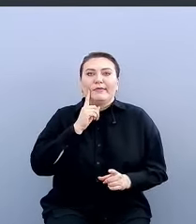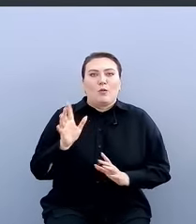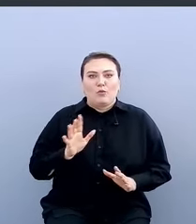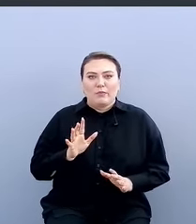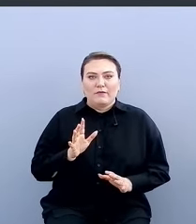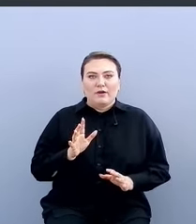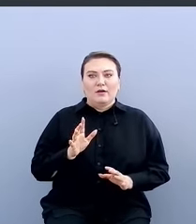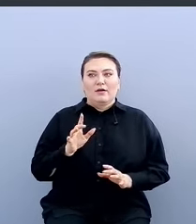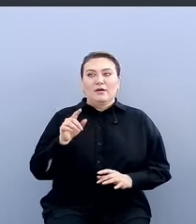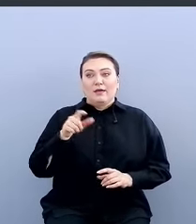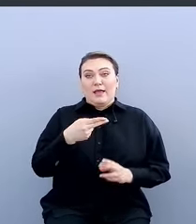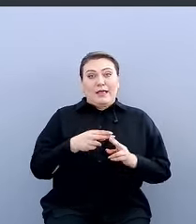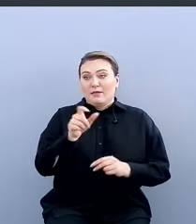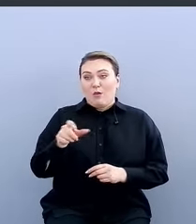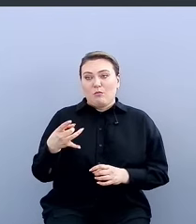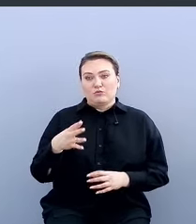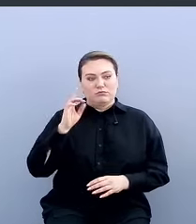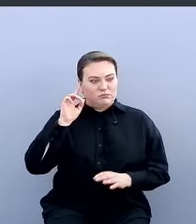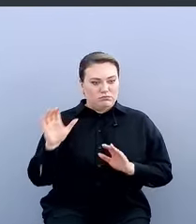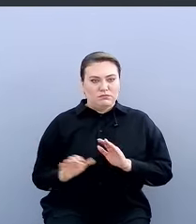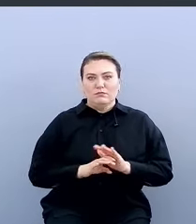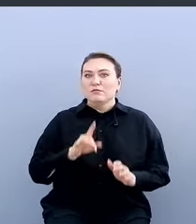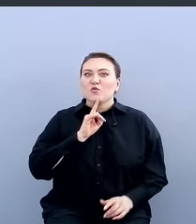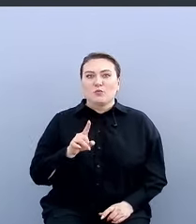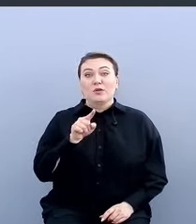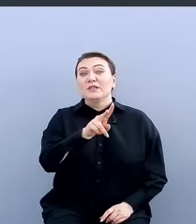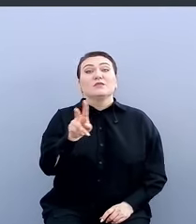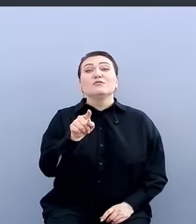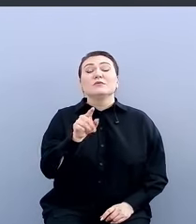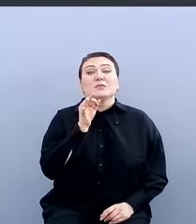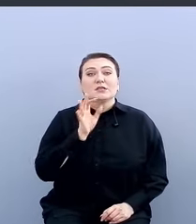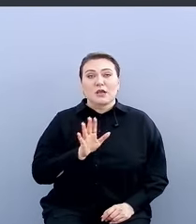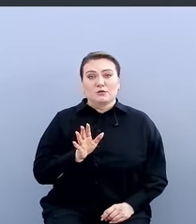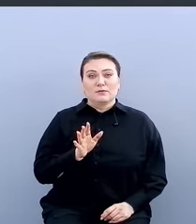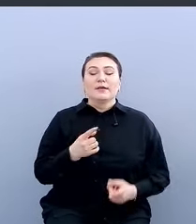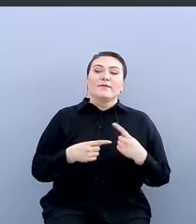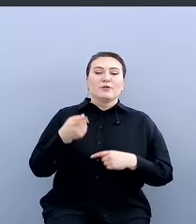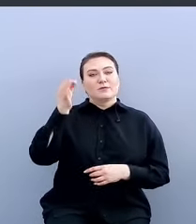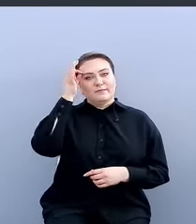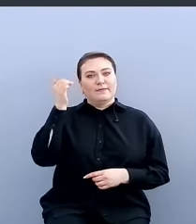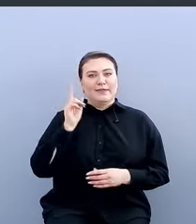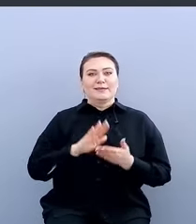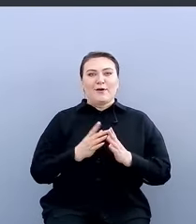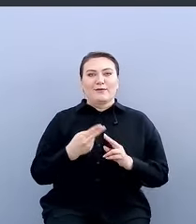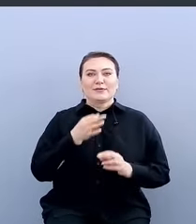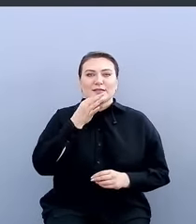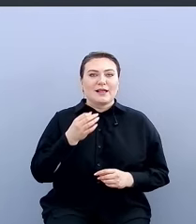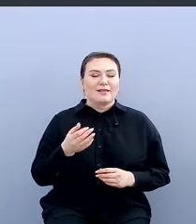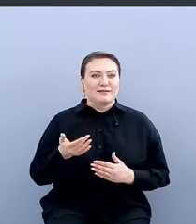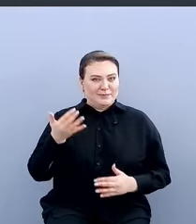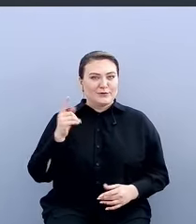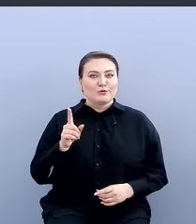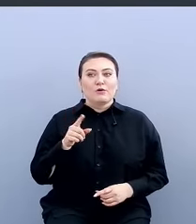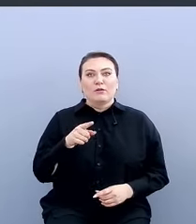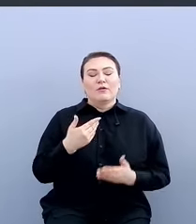просто не будут следовать, тебе об этом даже не скажут. И вернемся к той самой ситуации, которую я сказал выше, что ты